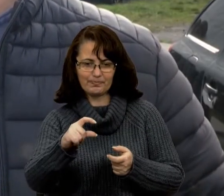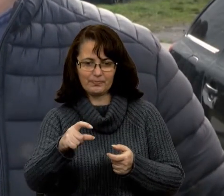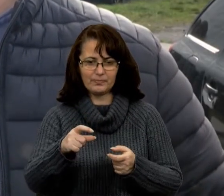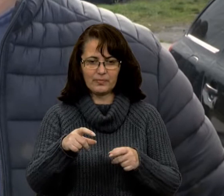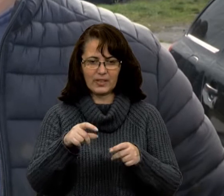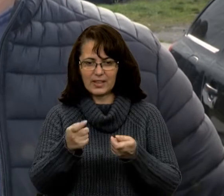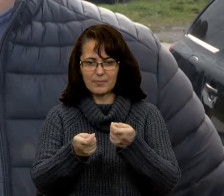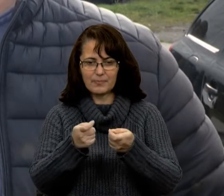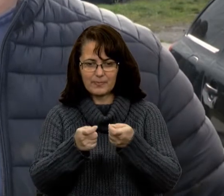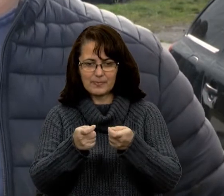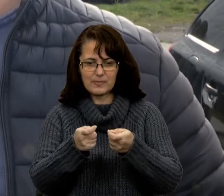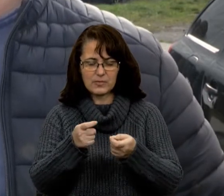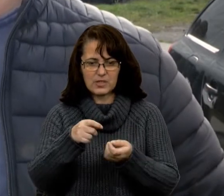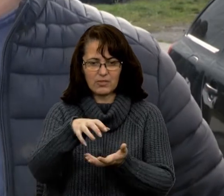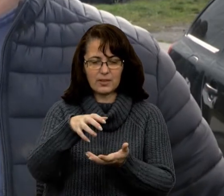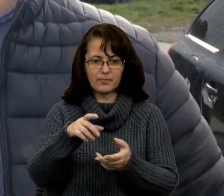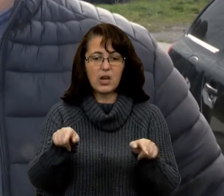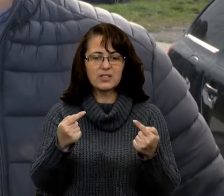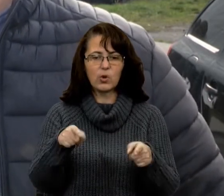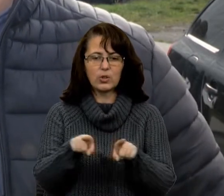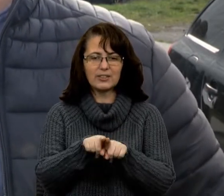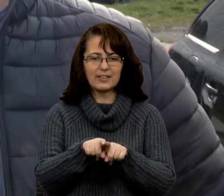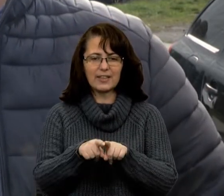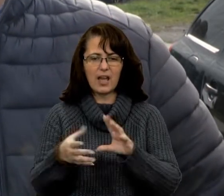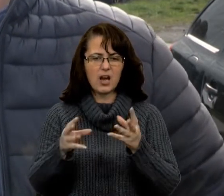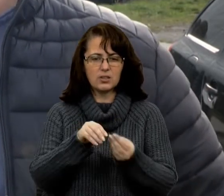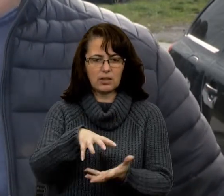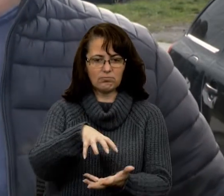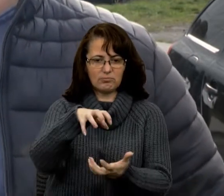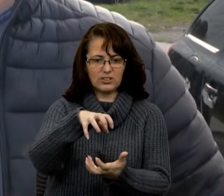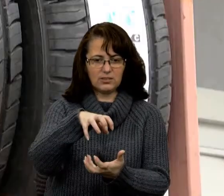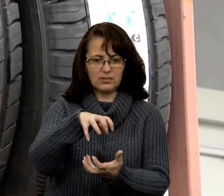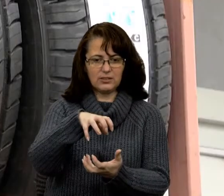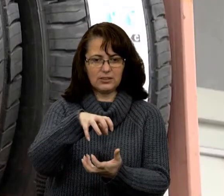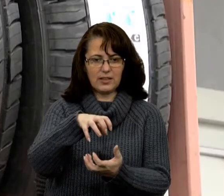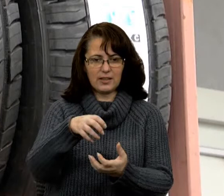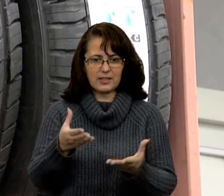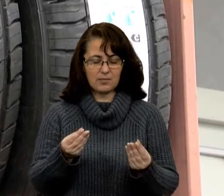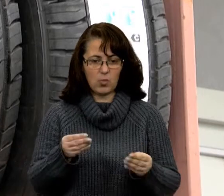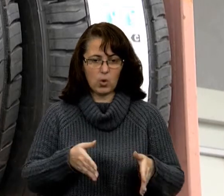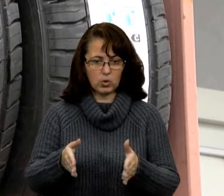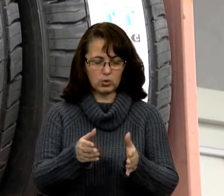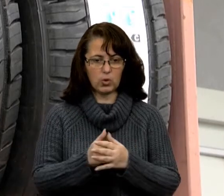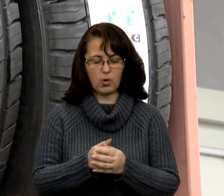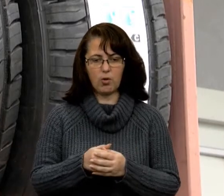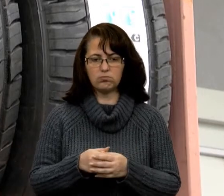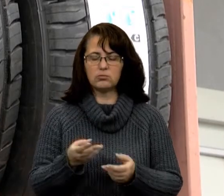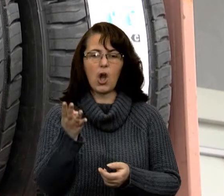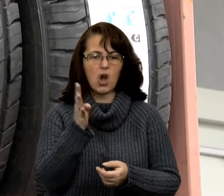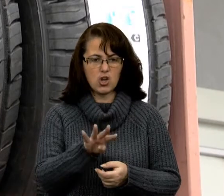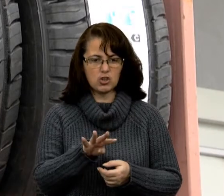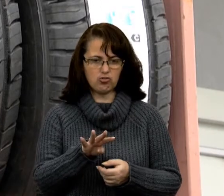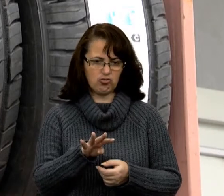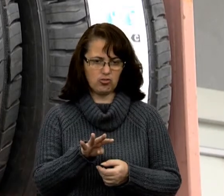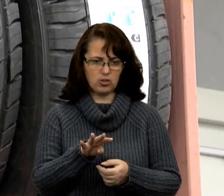своєрідні ламелі, які створюють ось такий ефект щеплення з мокрою дорогою, зі снігом, з льодом. Комплект з чотирьох новеньких шин міняє